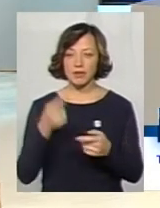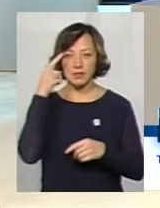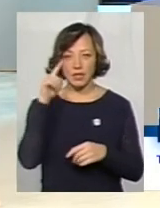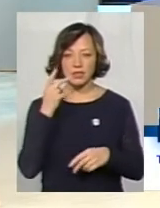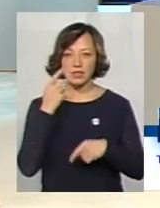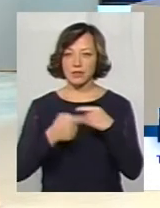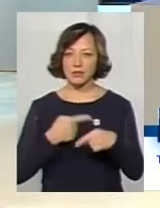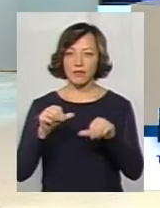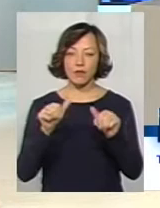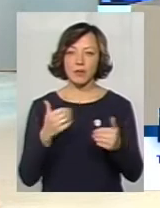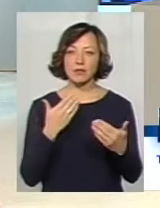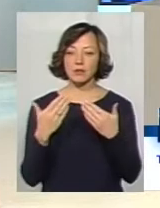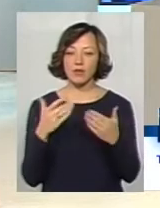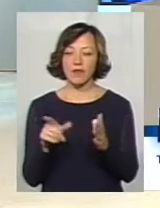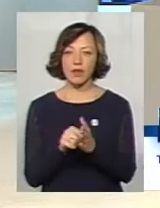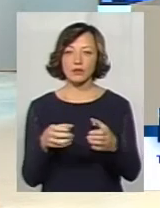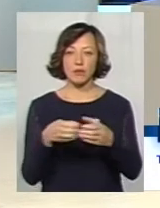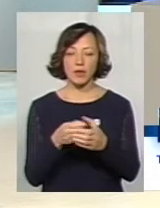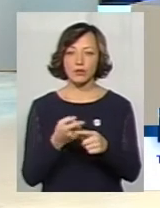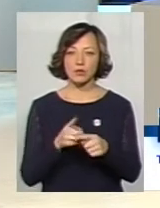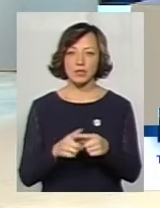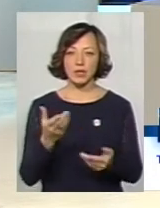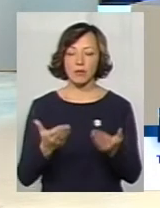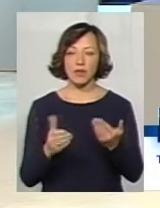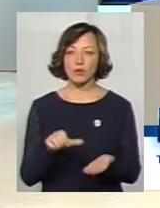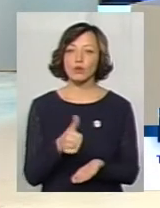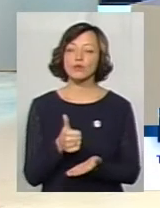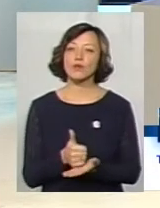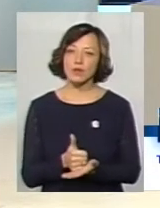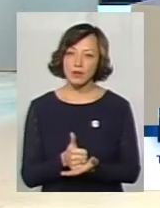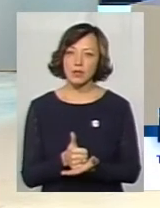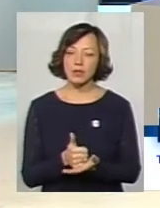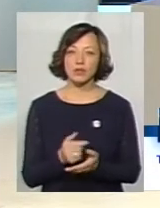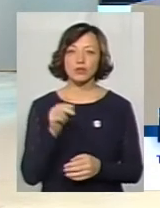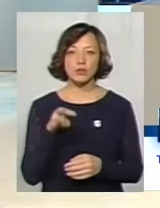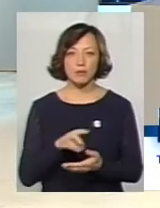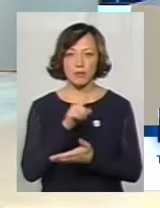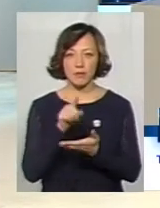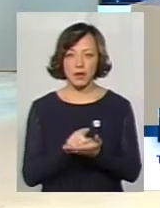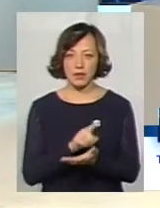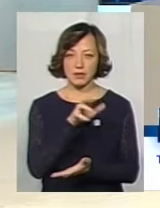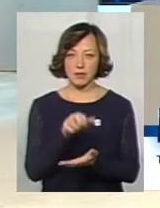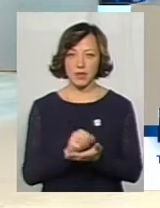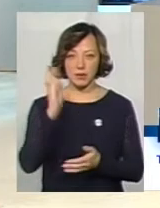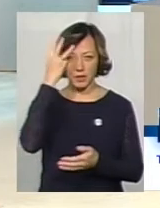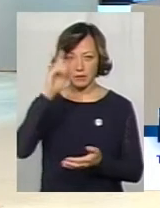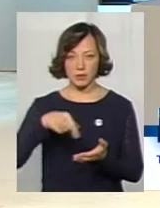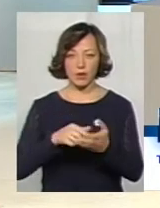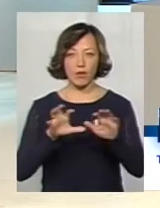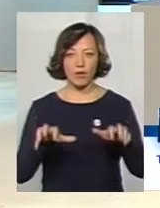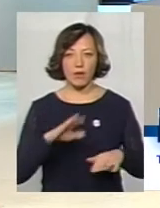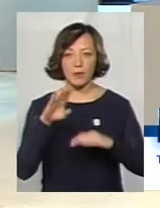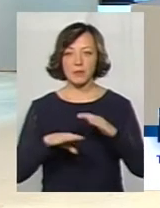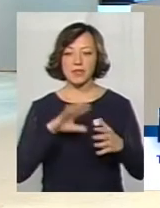завжди формат спілкування з громадою – це, напевно, одне з основних, чим має займатися Хмельницький міський голова. Питання підзвітності,